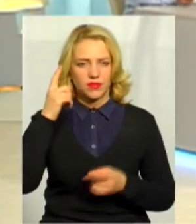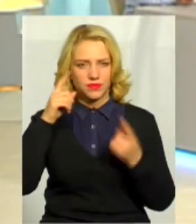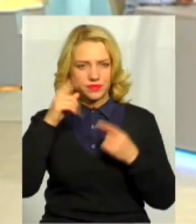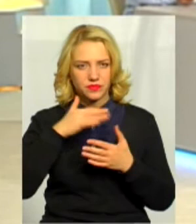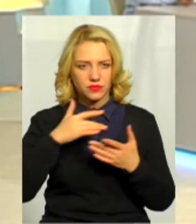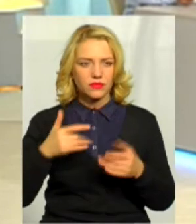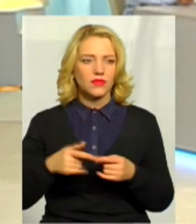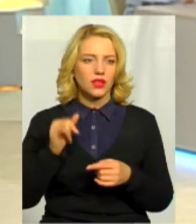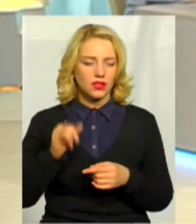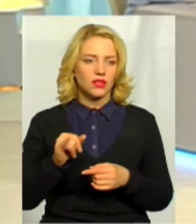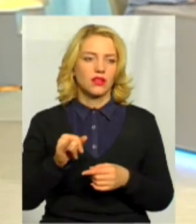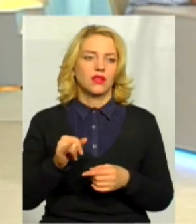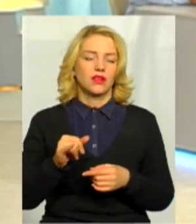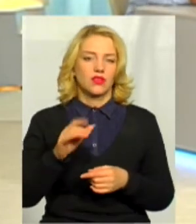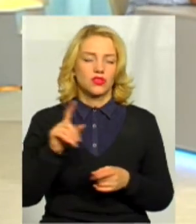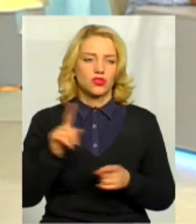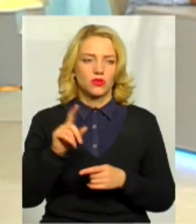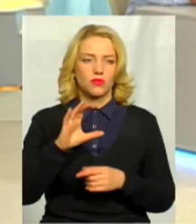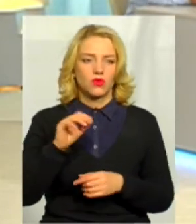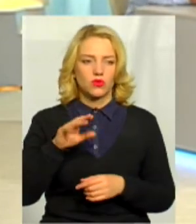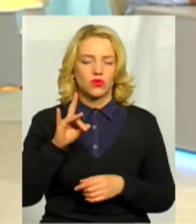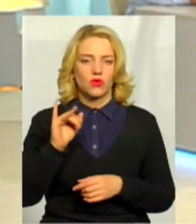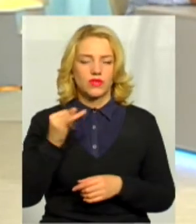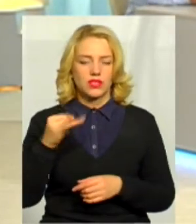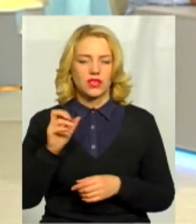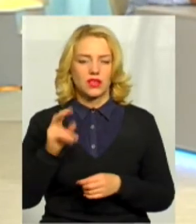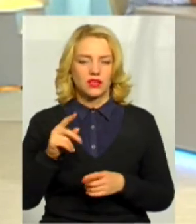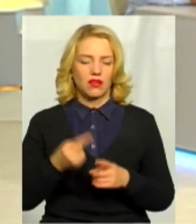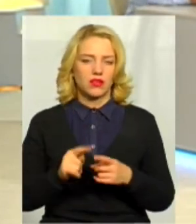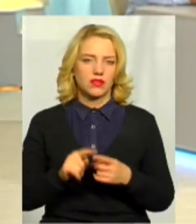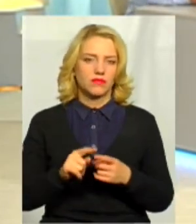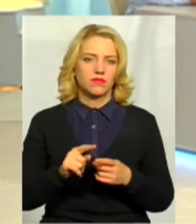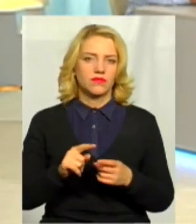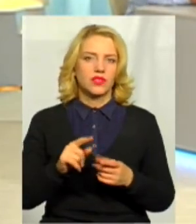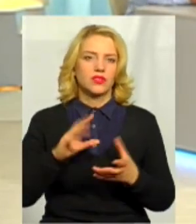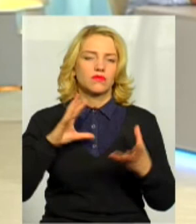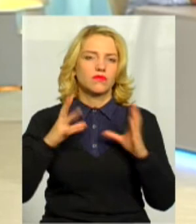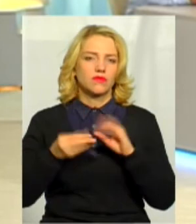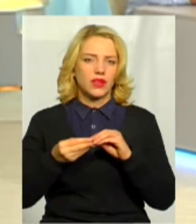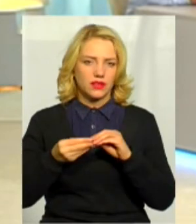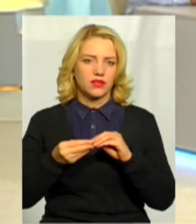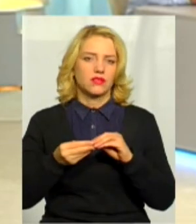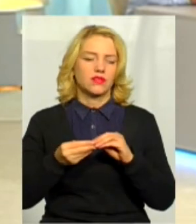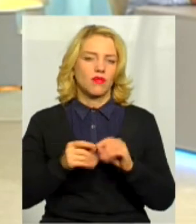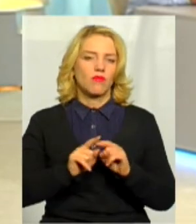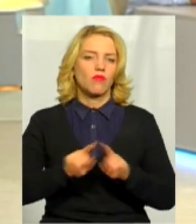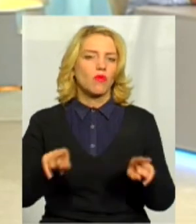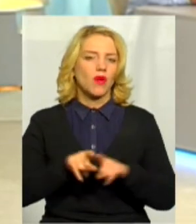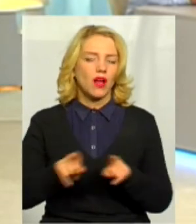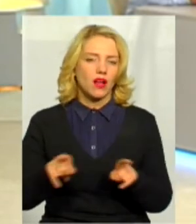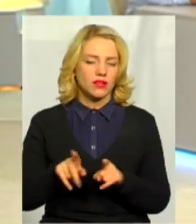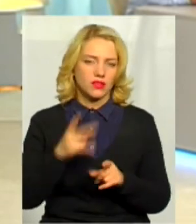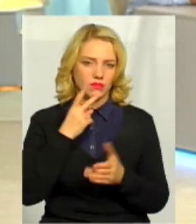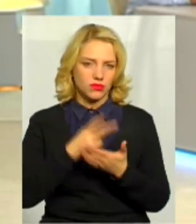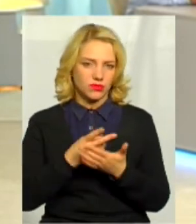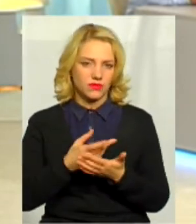разом з тим, що Постровський теж, як плід тієї пропаганди на міфологізованої біографії, теж висвітлювався.